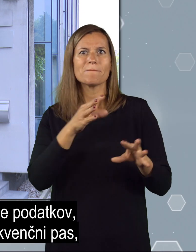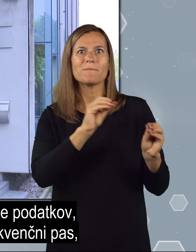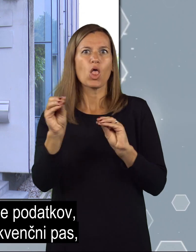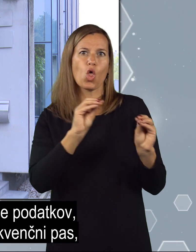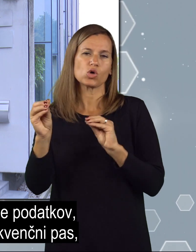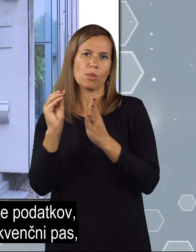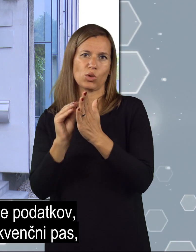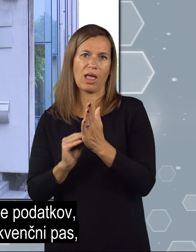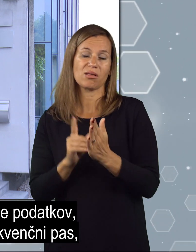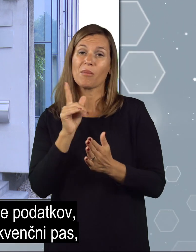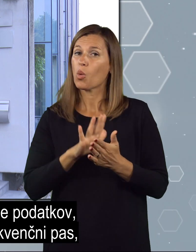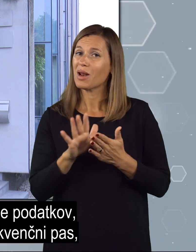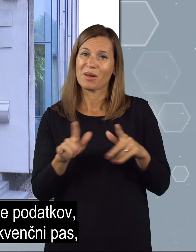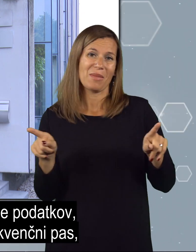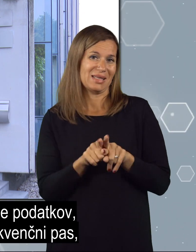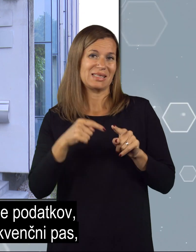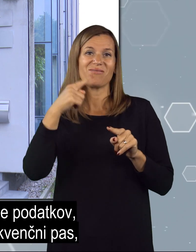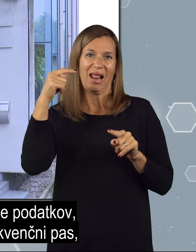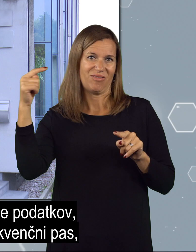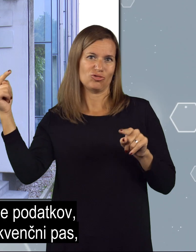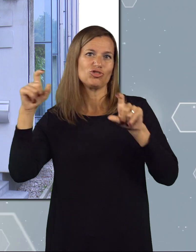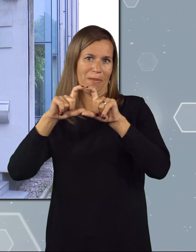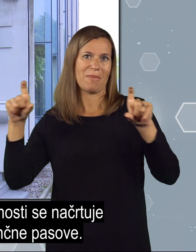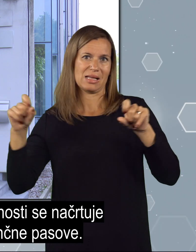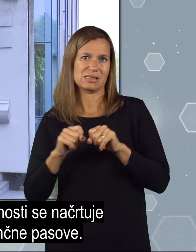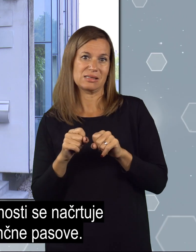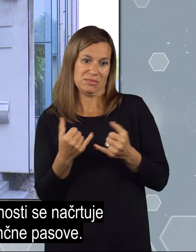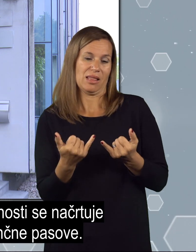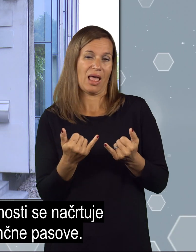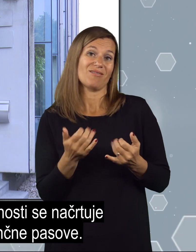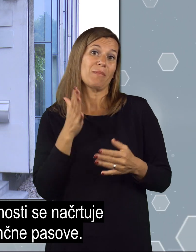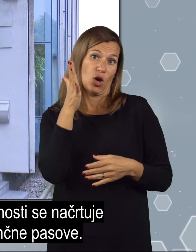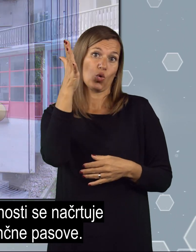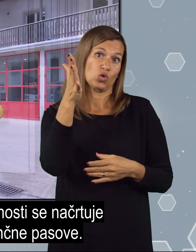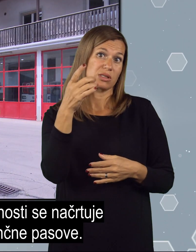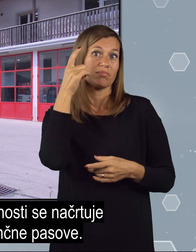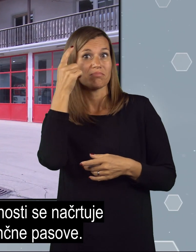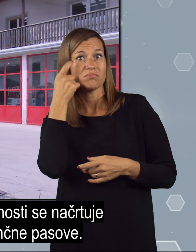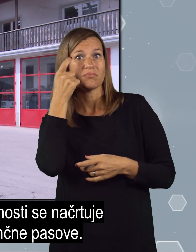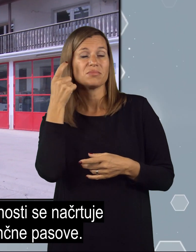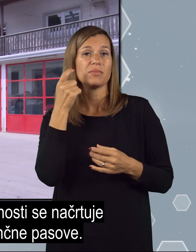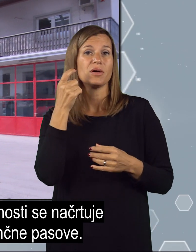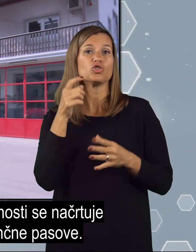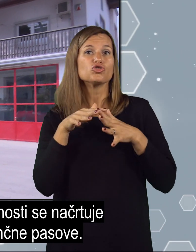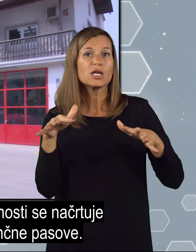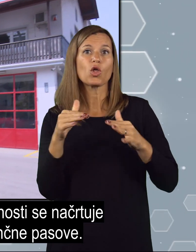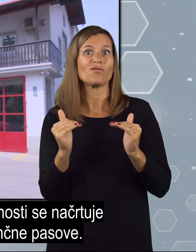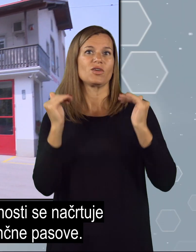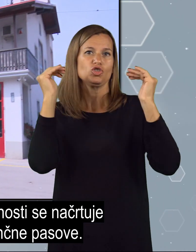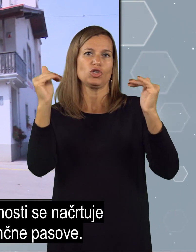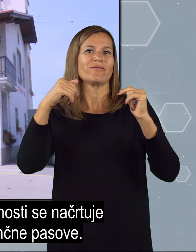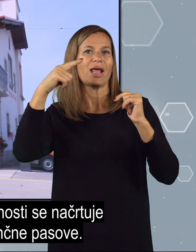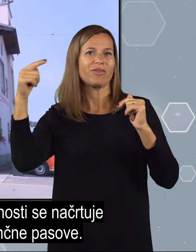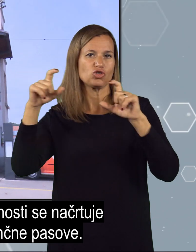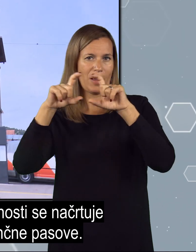Uporablja pa praktično isti frekvenčni pas, saj za enkrat. V prihodnosti se načrtuje širitev v više frekvenčne